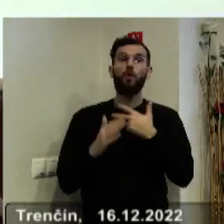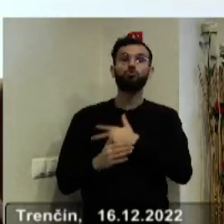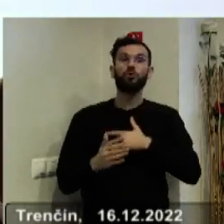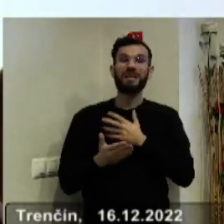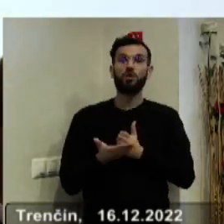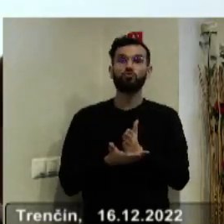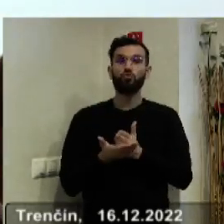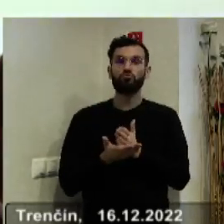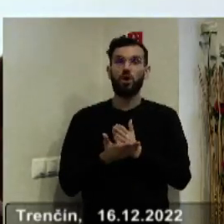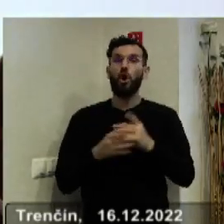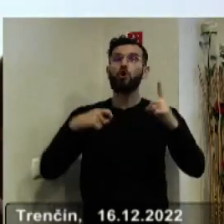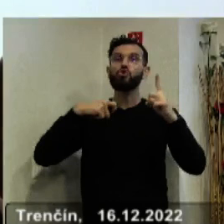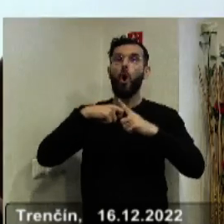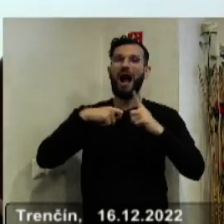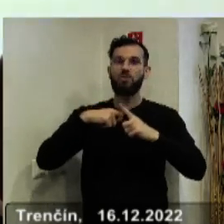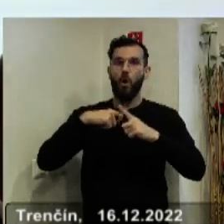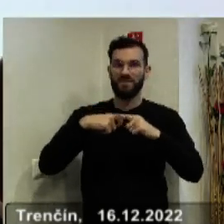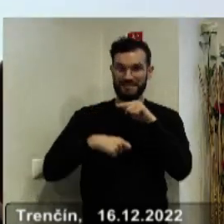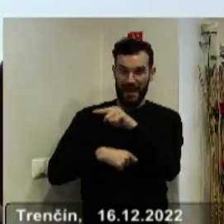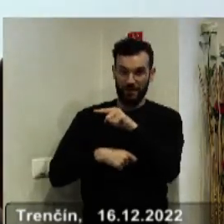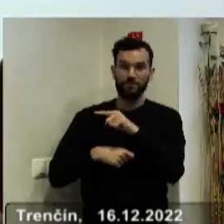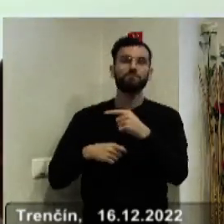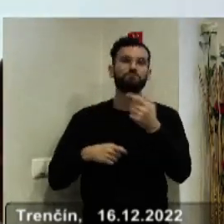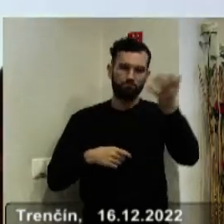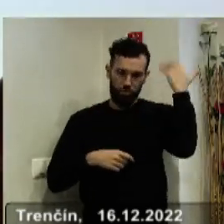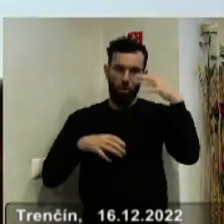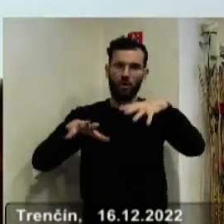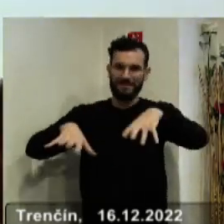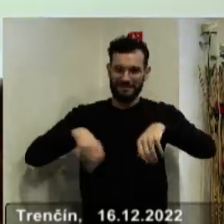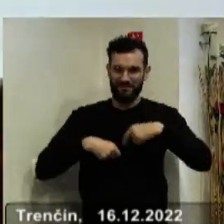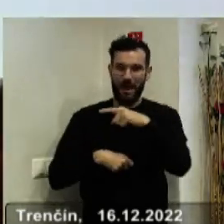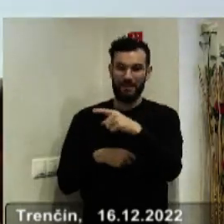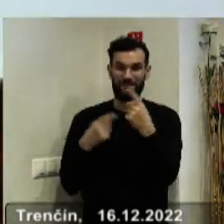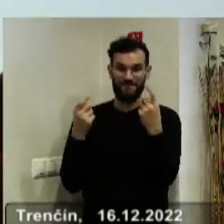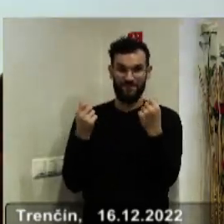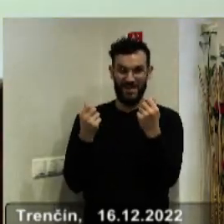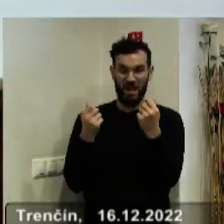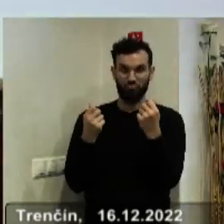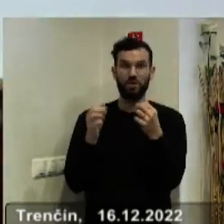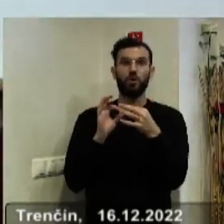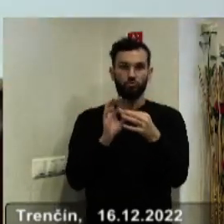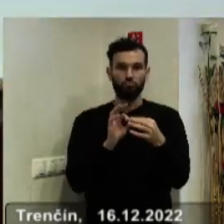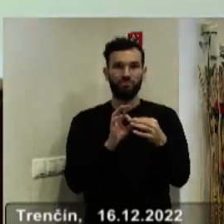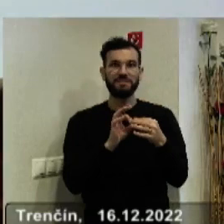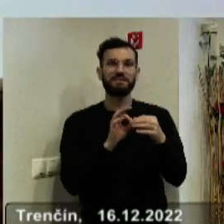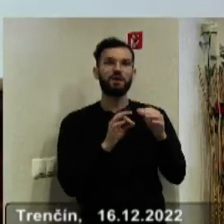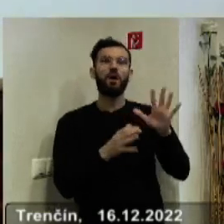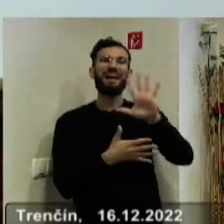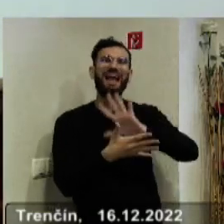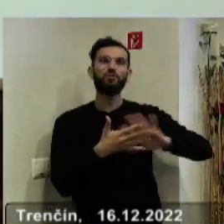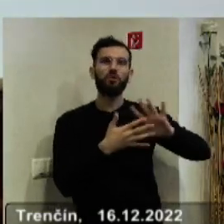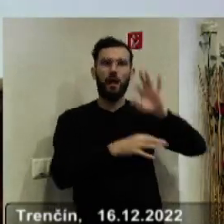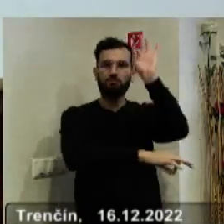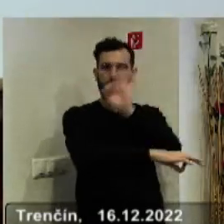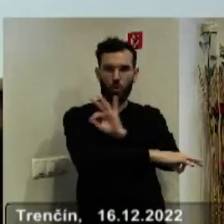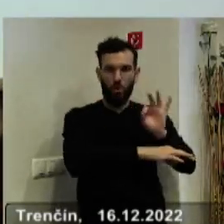služieb Adamovské Kochanovce, ktorý bol schválený na financovanie z integrovaného regionálneho operačného